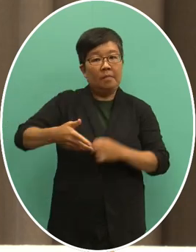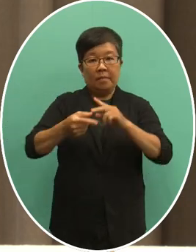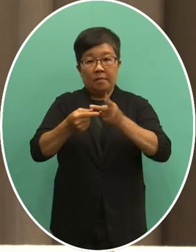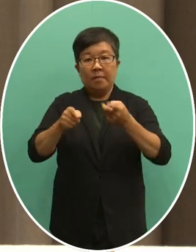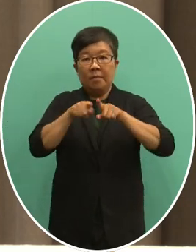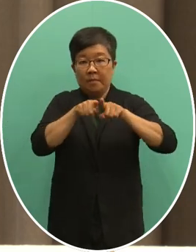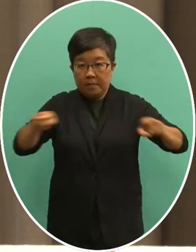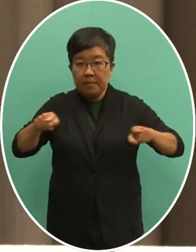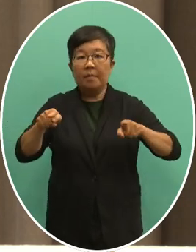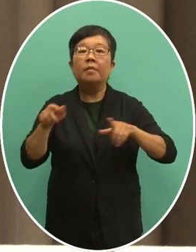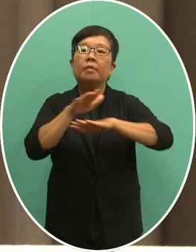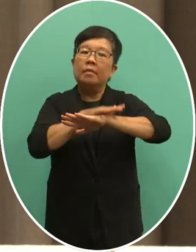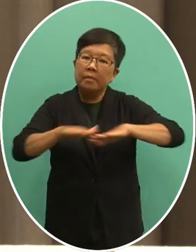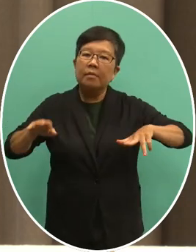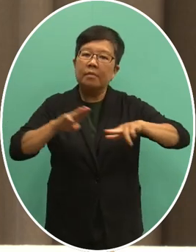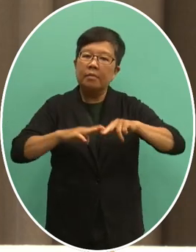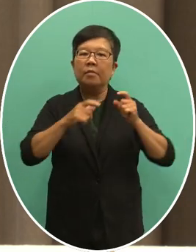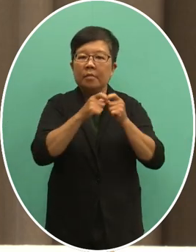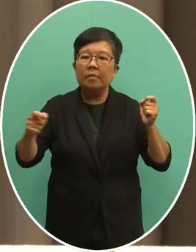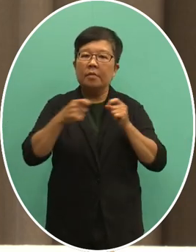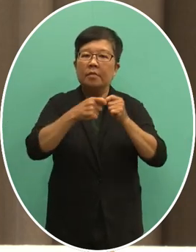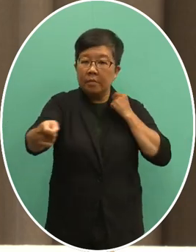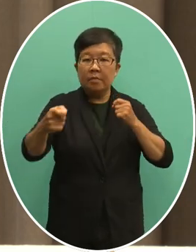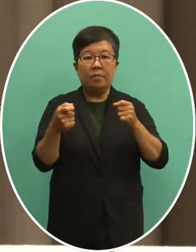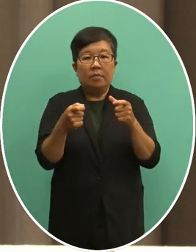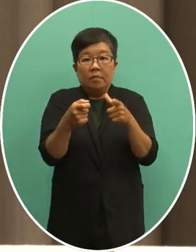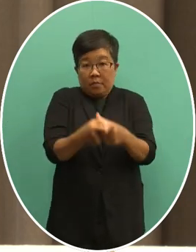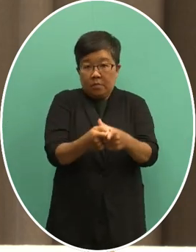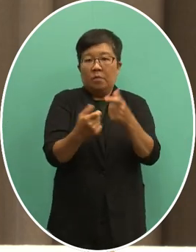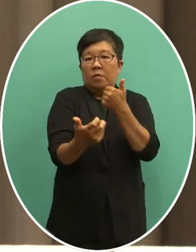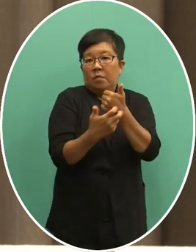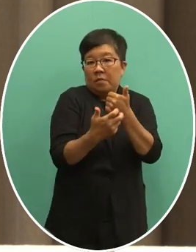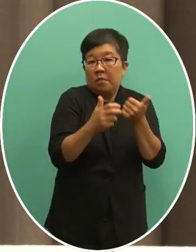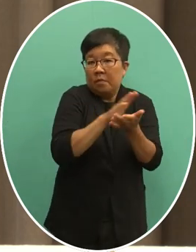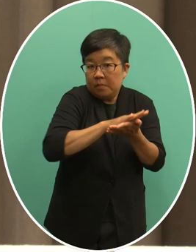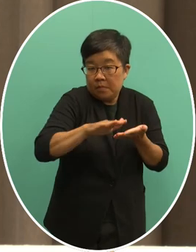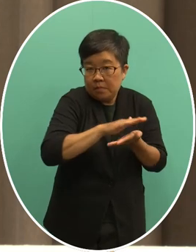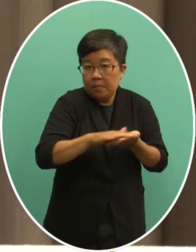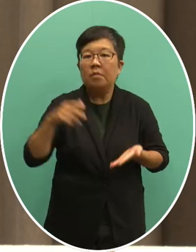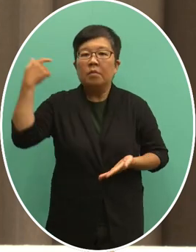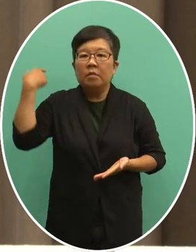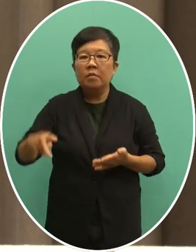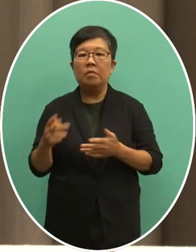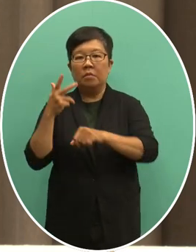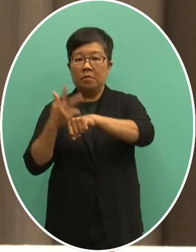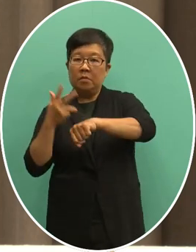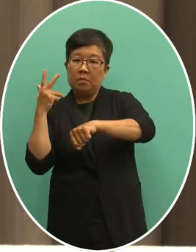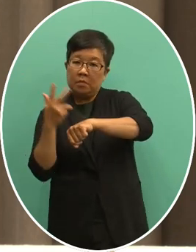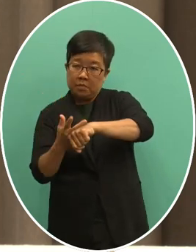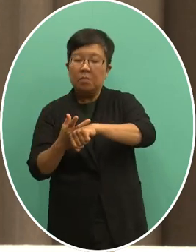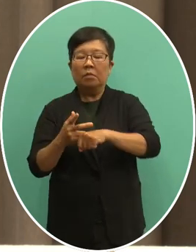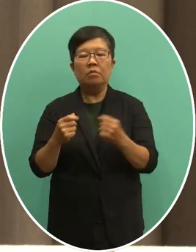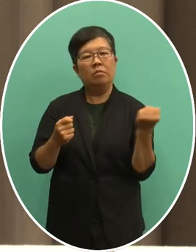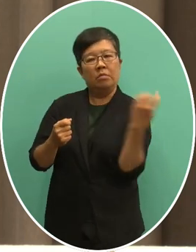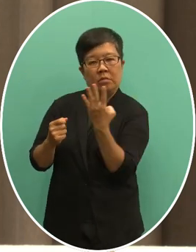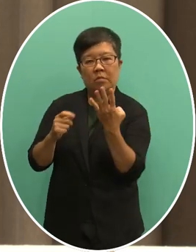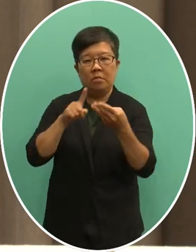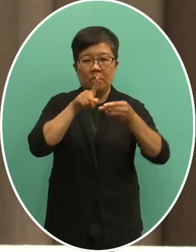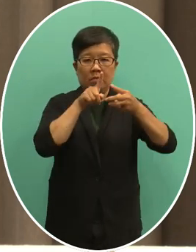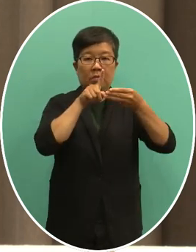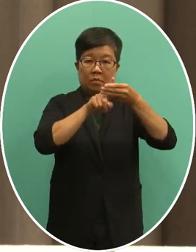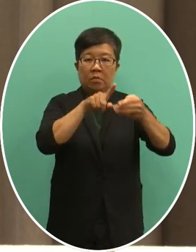永续发展公共卫生以及科技政策四个主题的周边系列活动